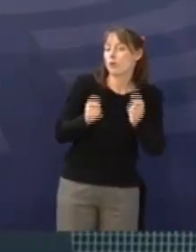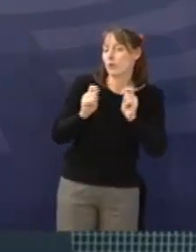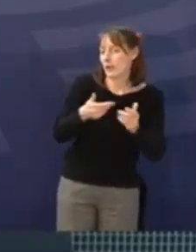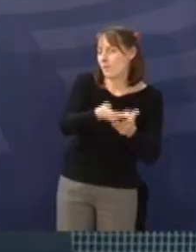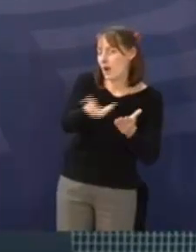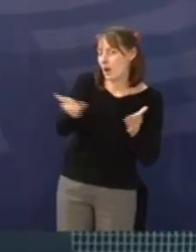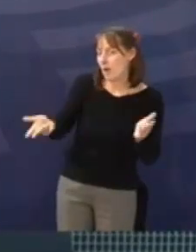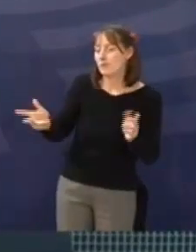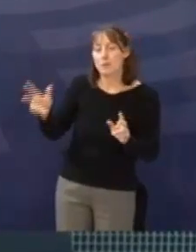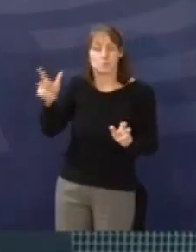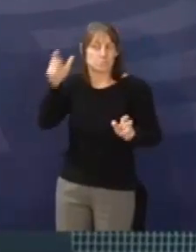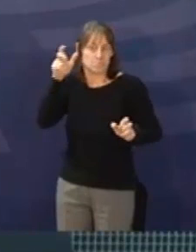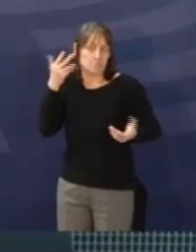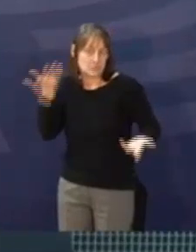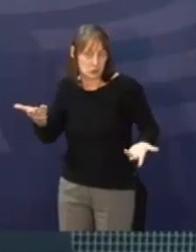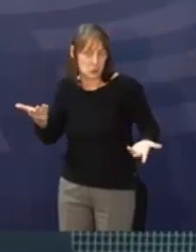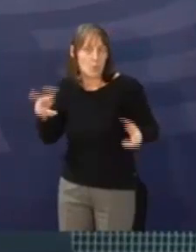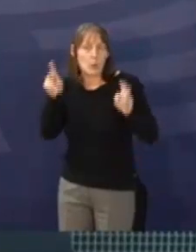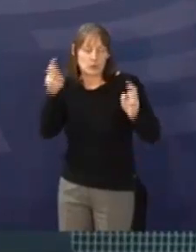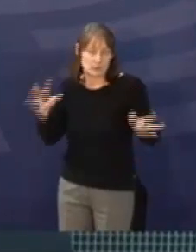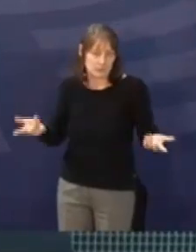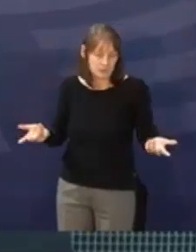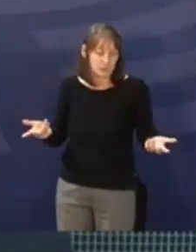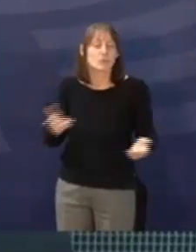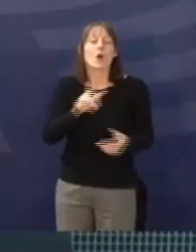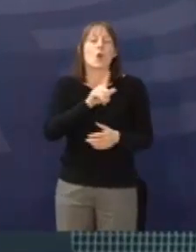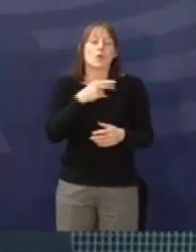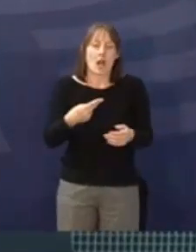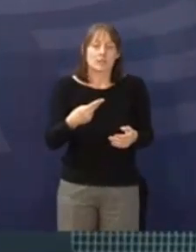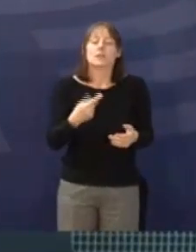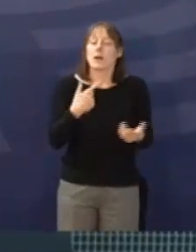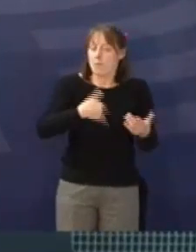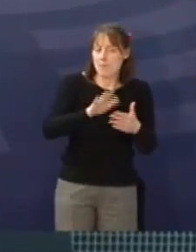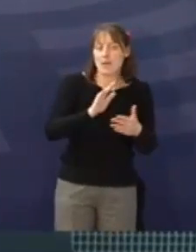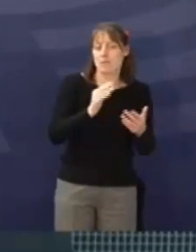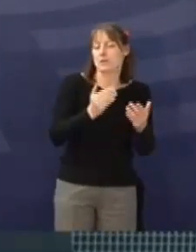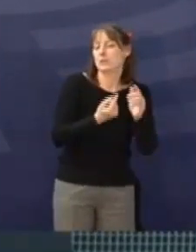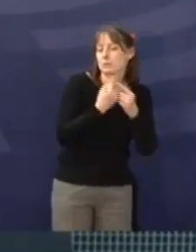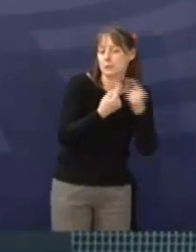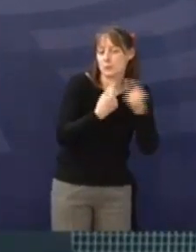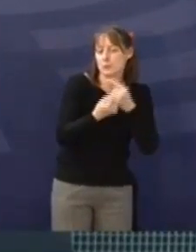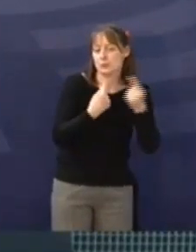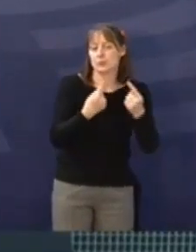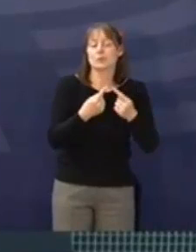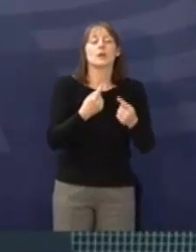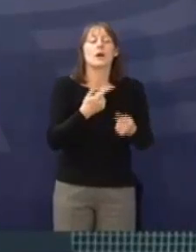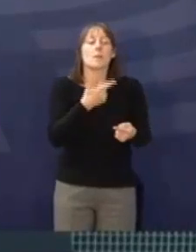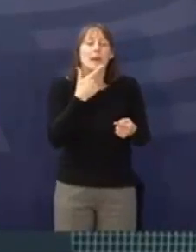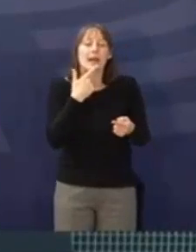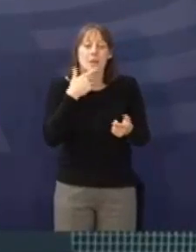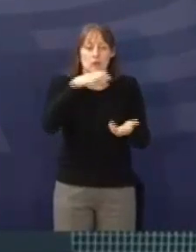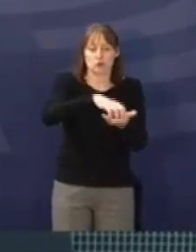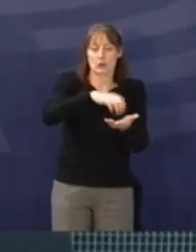Die Lufthansa dagegen hat neue Gespräche mit der Gewerkschaft Verdi zur weiteren Nutzung des Bremer Standorts abgelehnt.